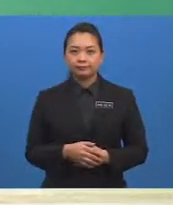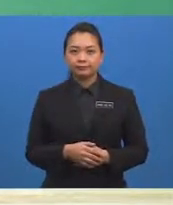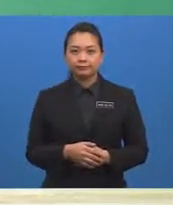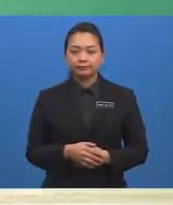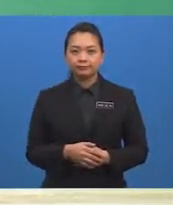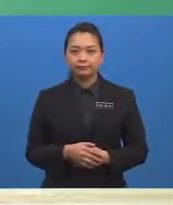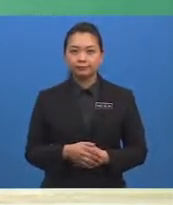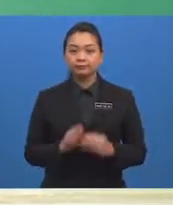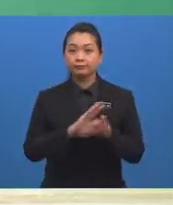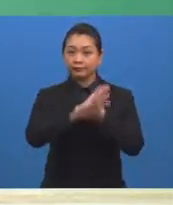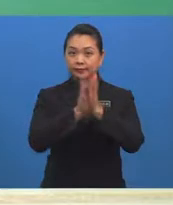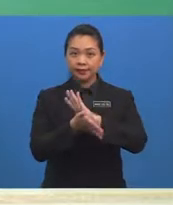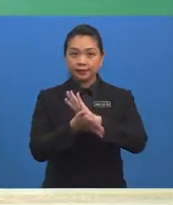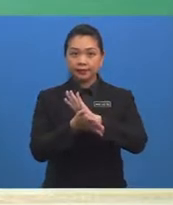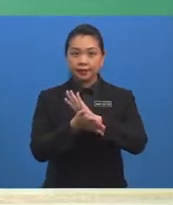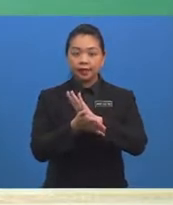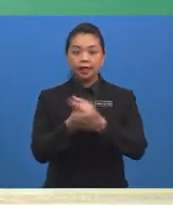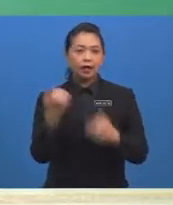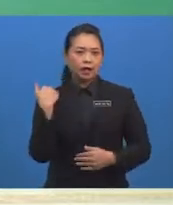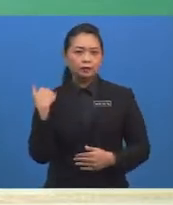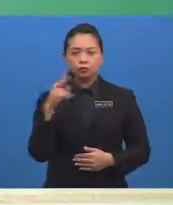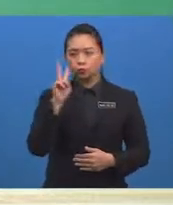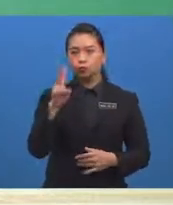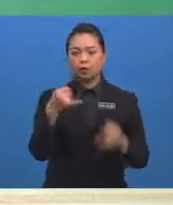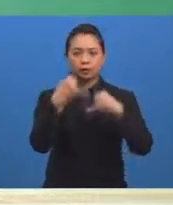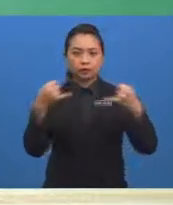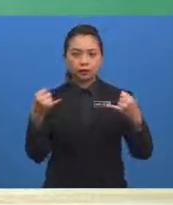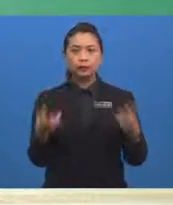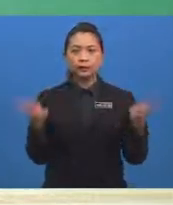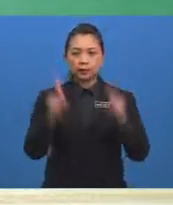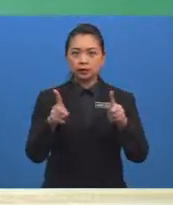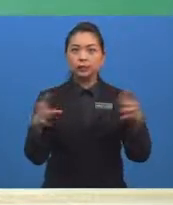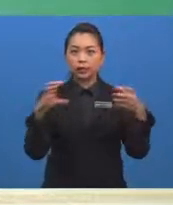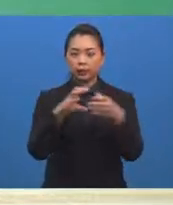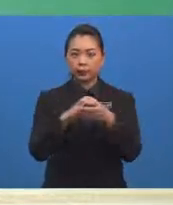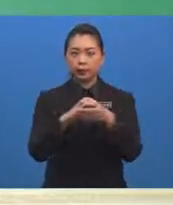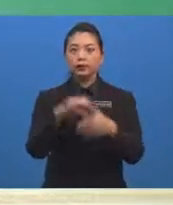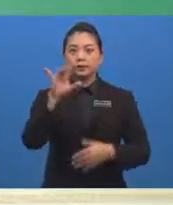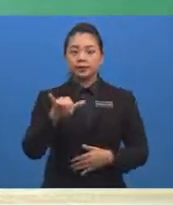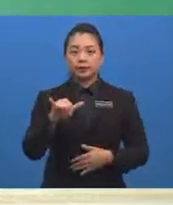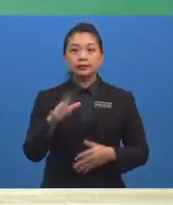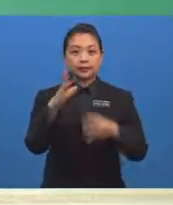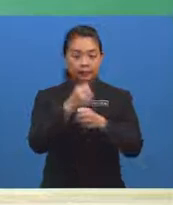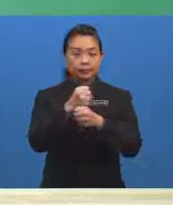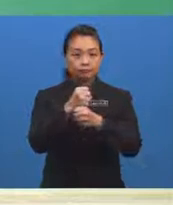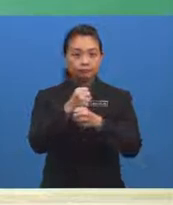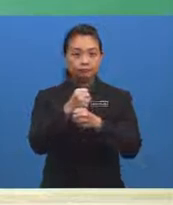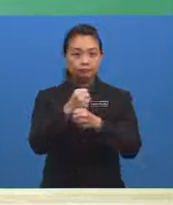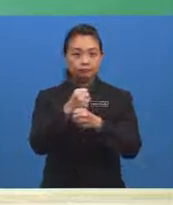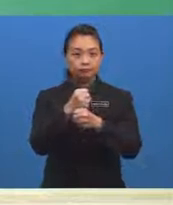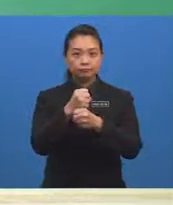Oleh itu, terdapat dua jenis peristiwa bergabung yang dapat dijana iaitu